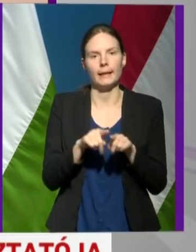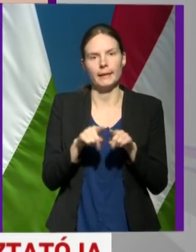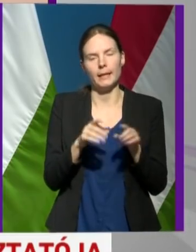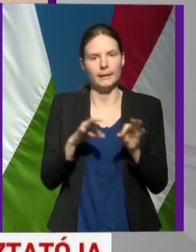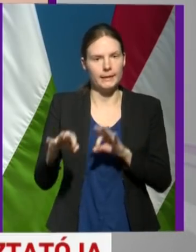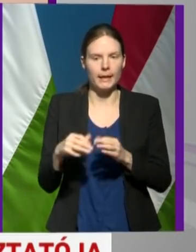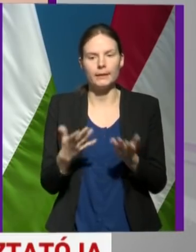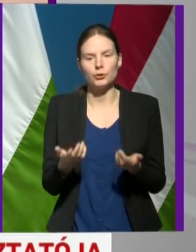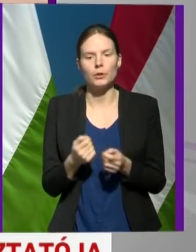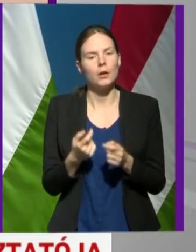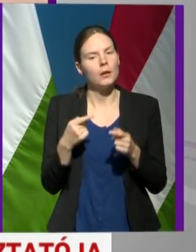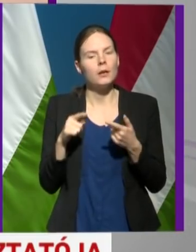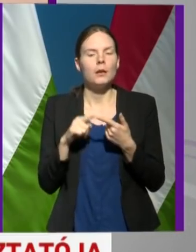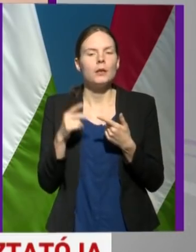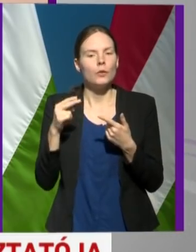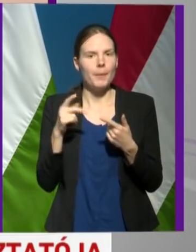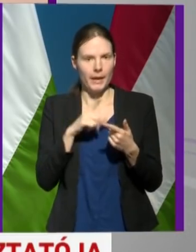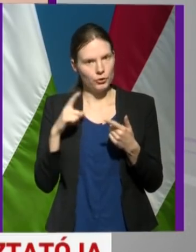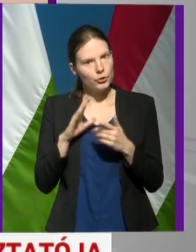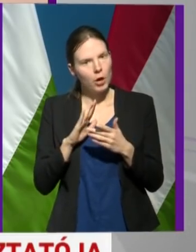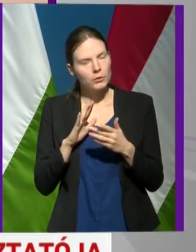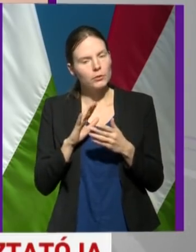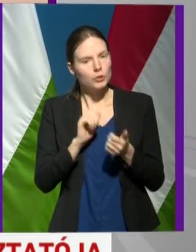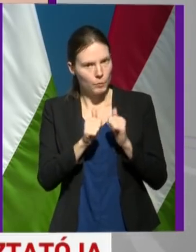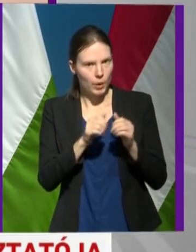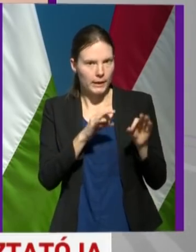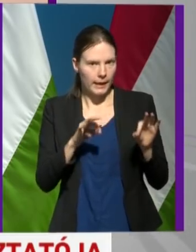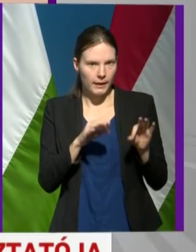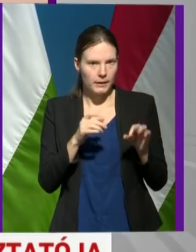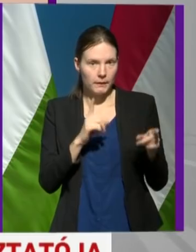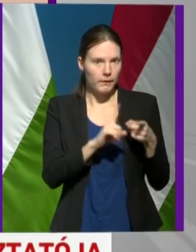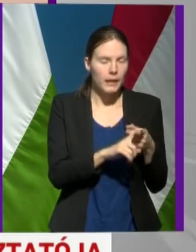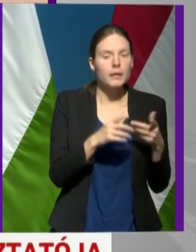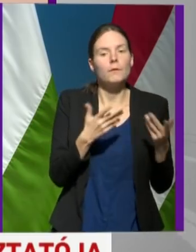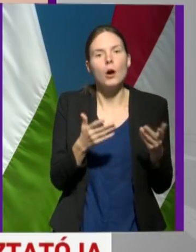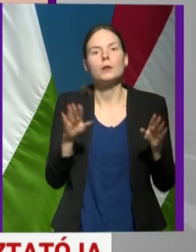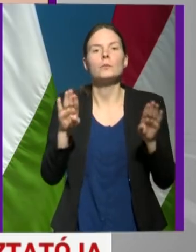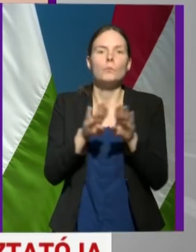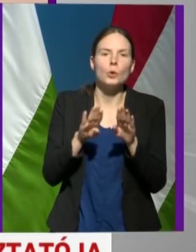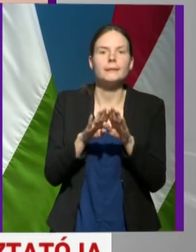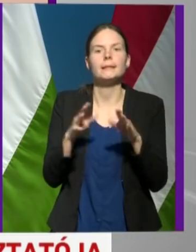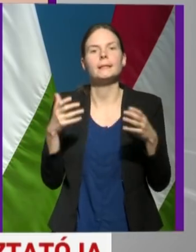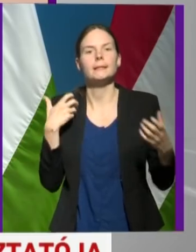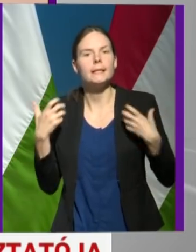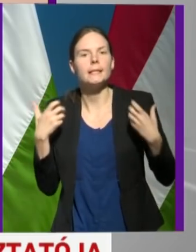még ez a kérdéshez kapcsolódva, ez csak sportrendezvényekre vonatkozik ez az ajánlás, vagy mozi, színházi előadás, szórakozóhely,